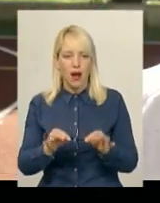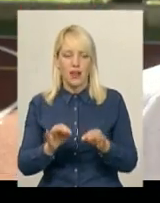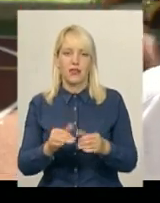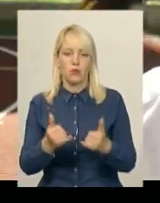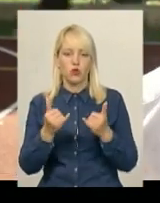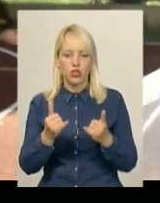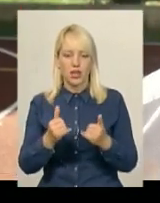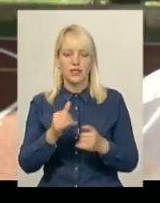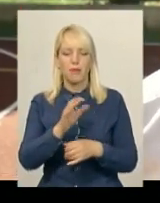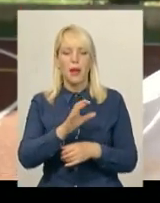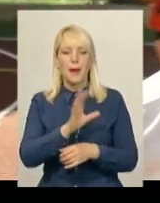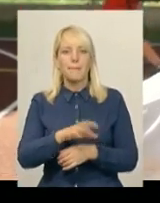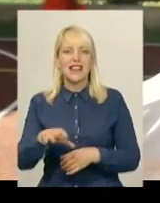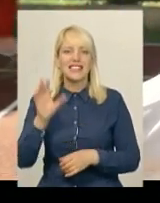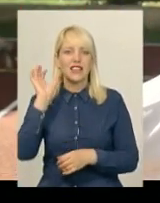футбольними воротами.